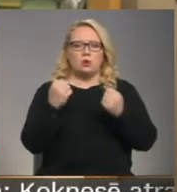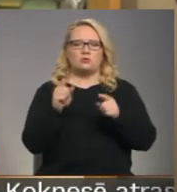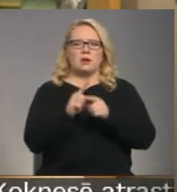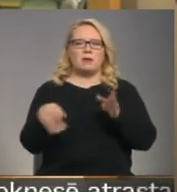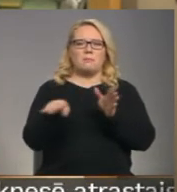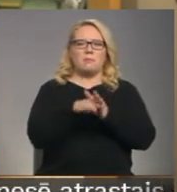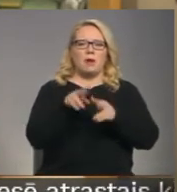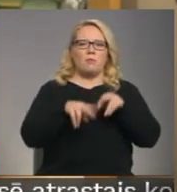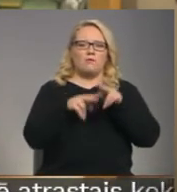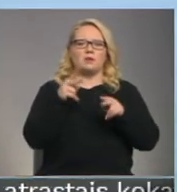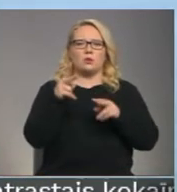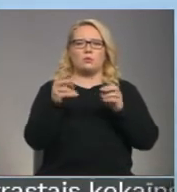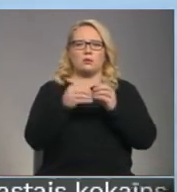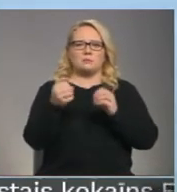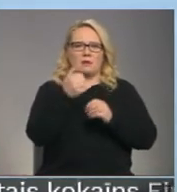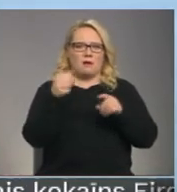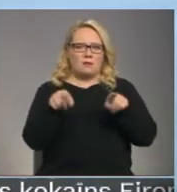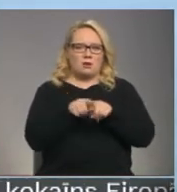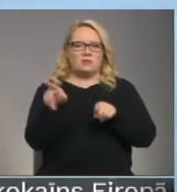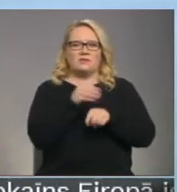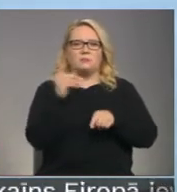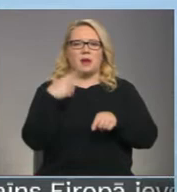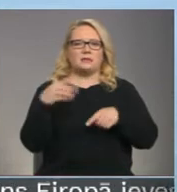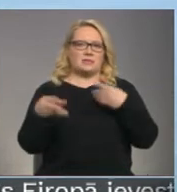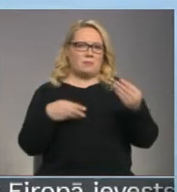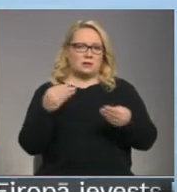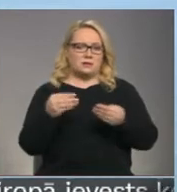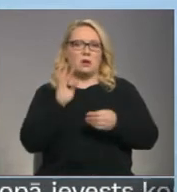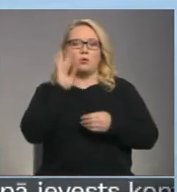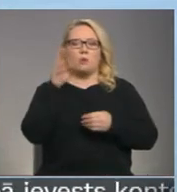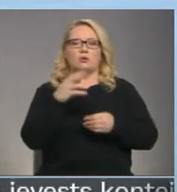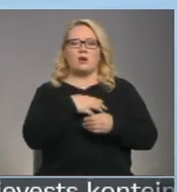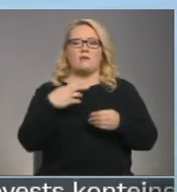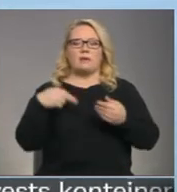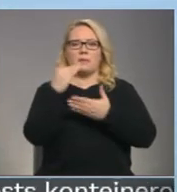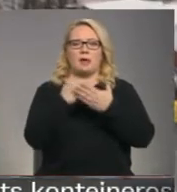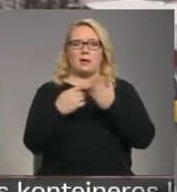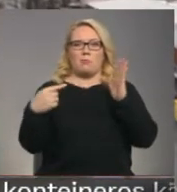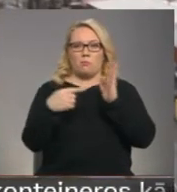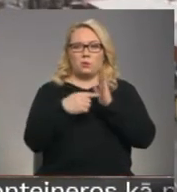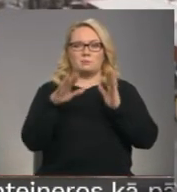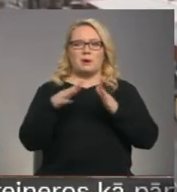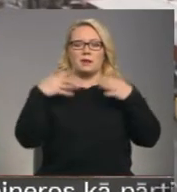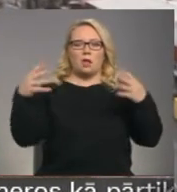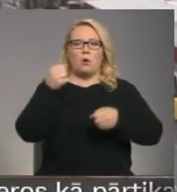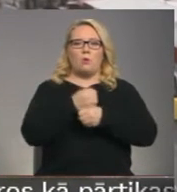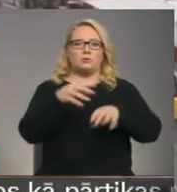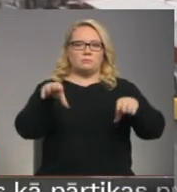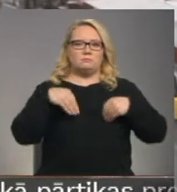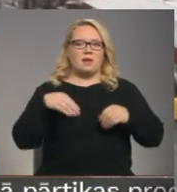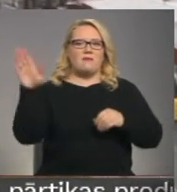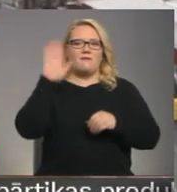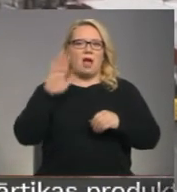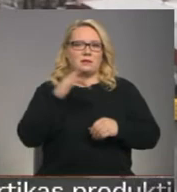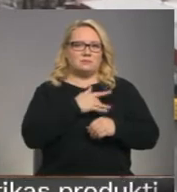gadā, viss tas prasa uzturēšanas izmaksas. Topošās valdības deklarācijā iekļautais punkts par lielo ostu pārņemšanu valsts pārziņā